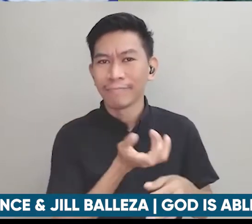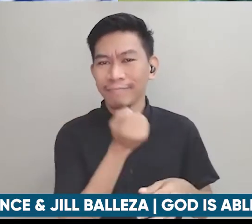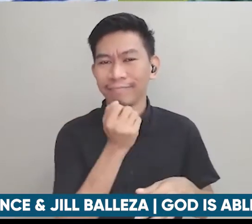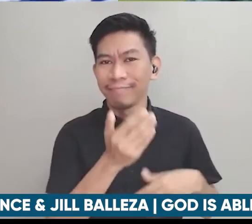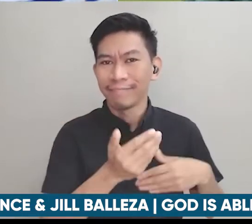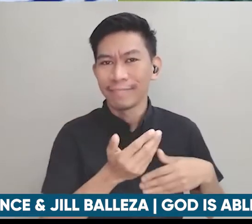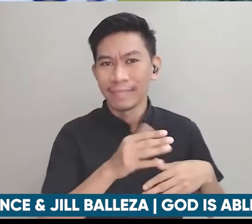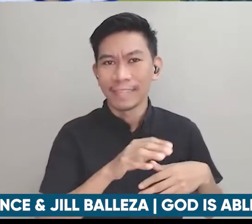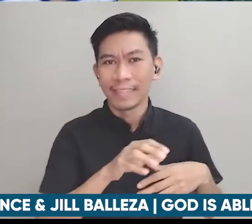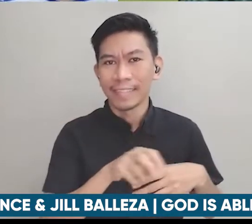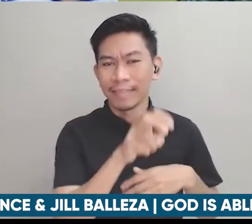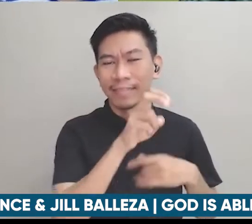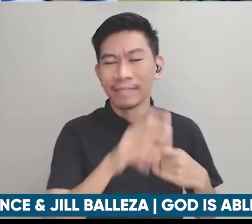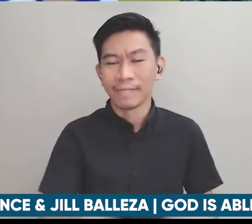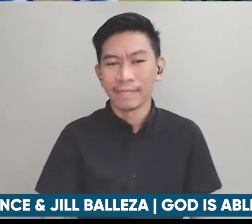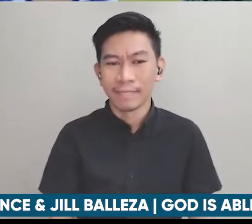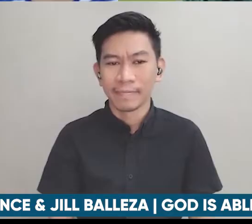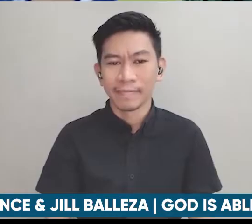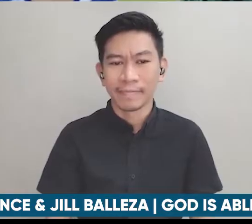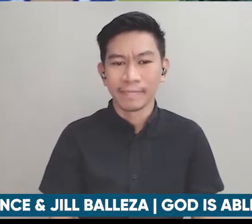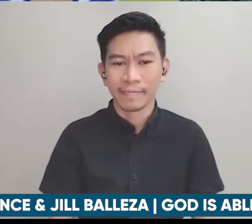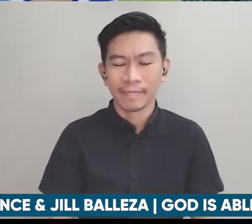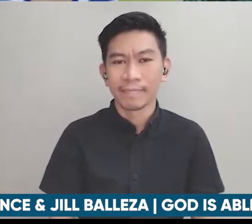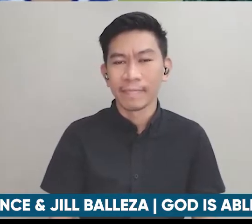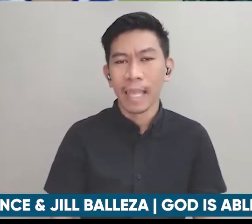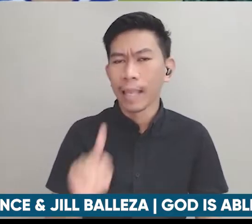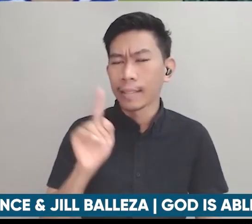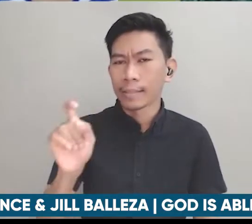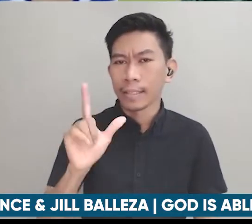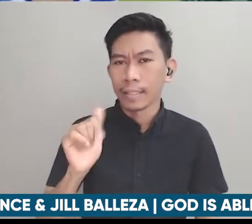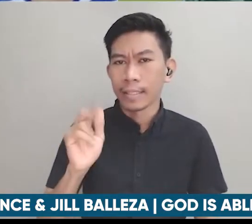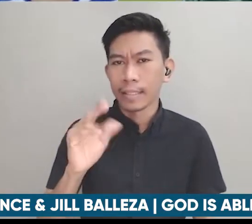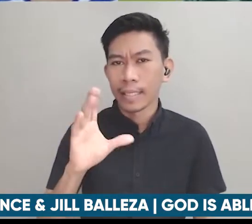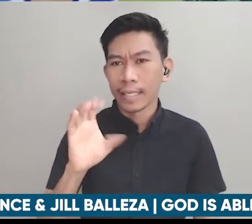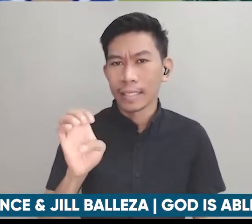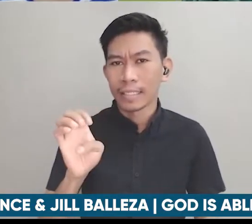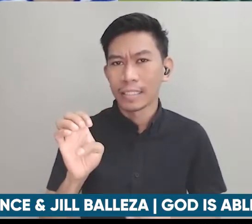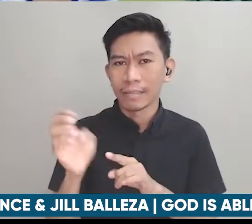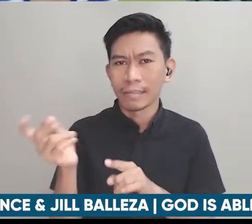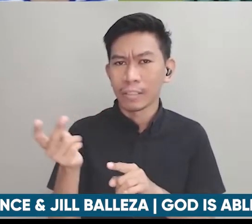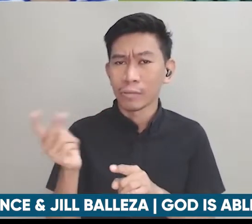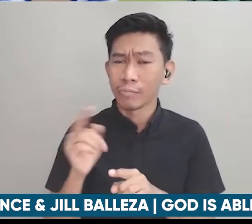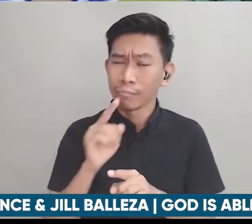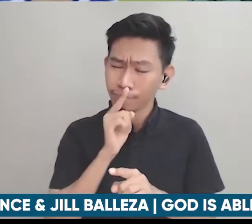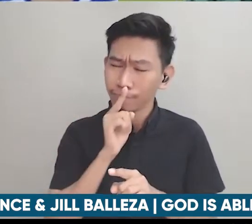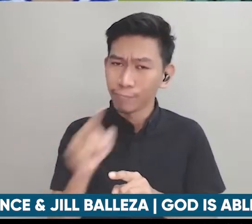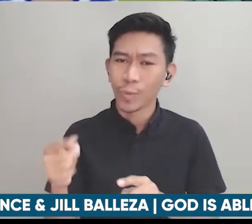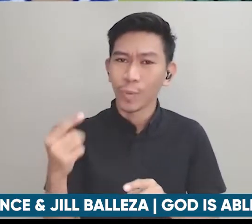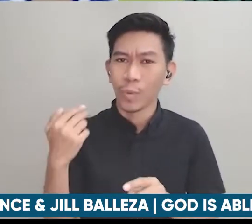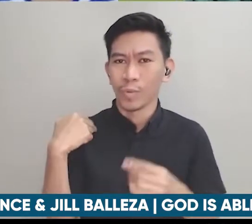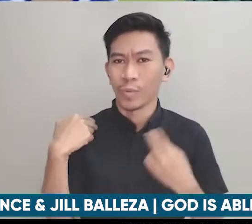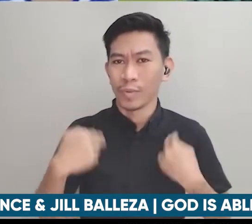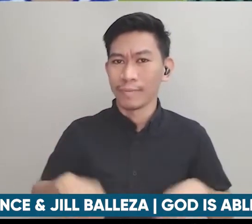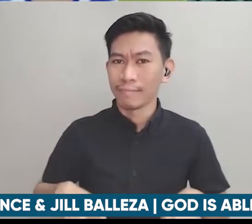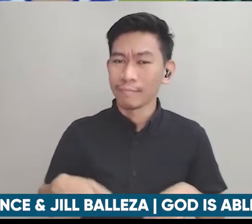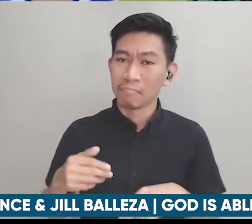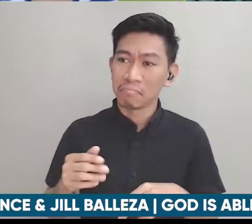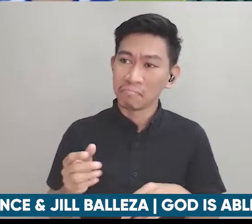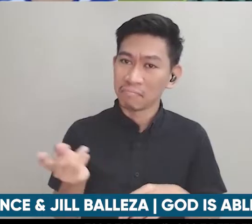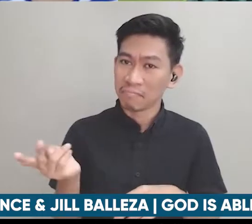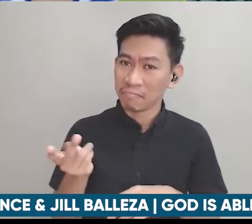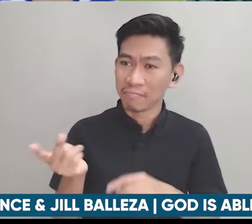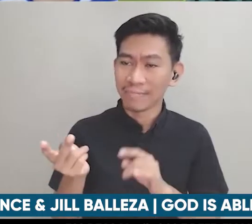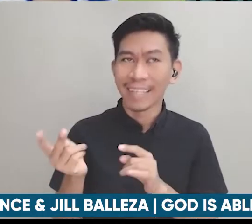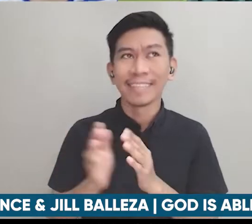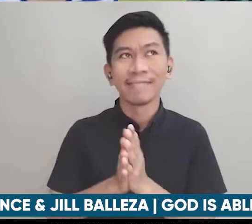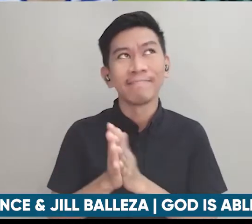dahil hindi lang naman kayo mag-asawang affected ng kapansanan tao rin kayo mag-asawa kayo so may mga nililook forward to ka ba na gawin yung dalawa